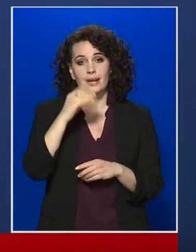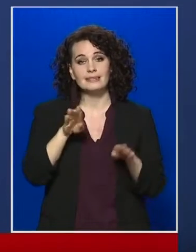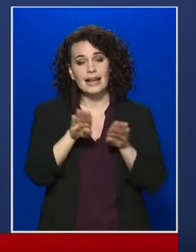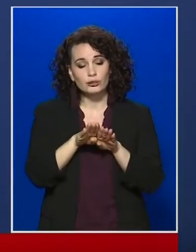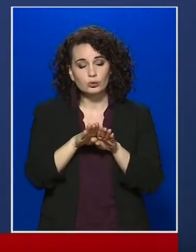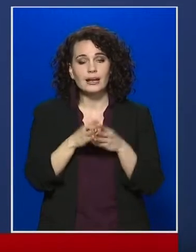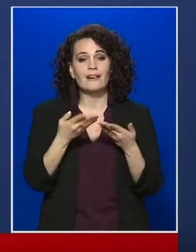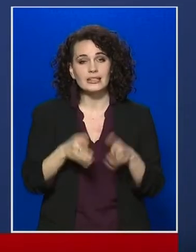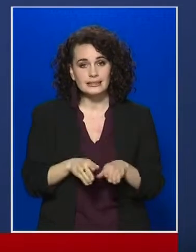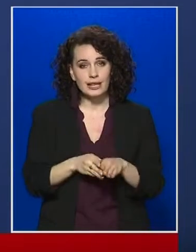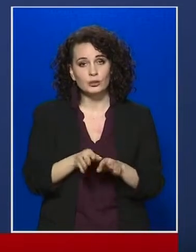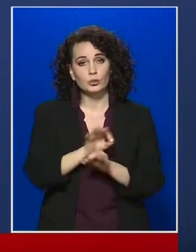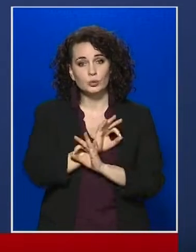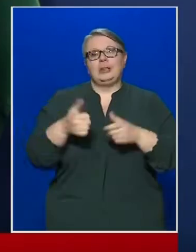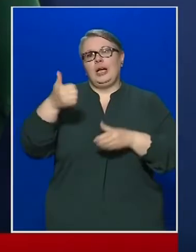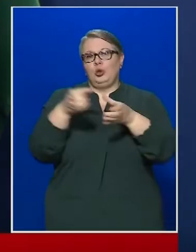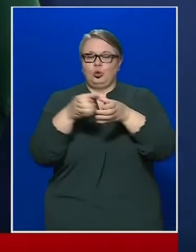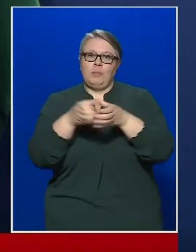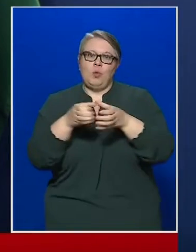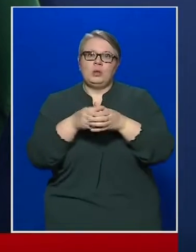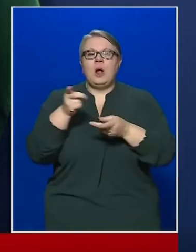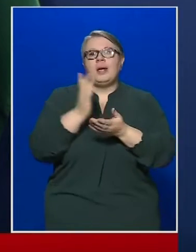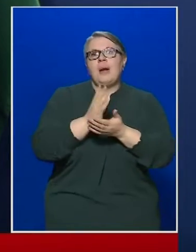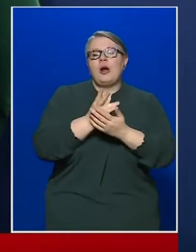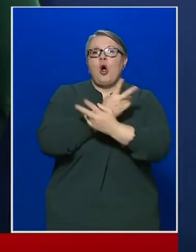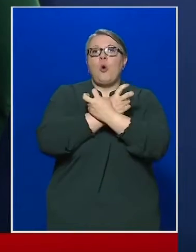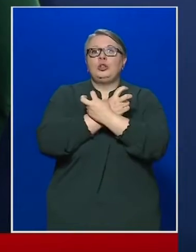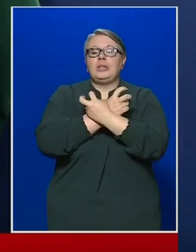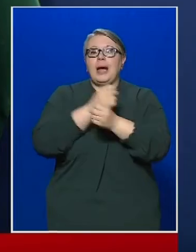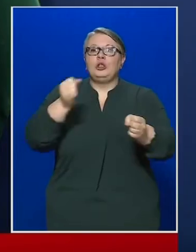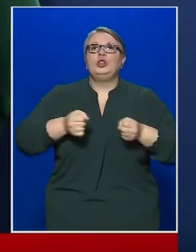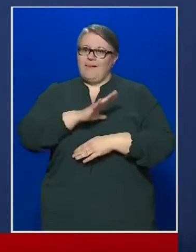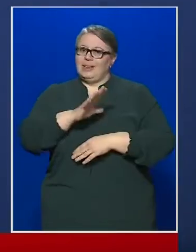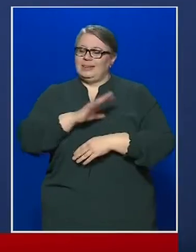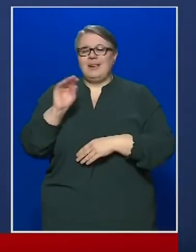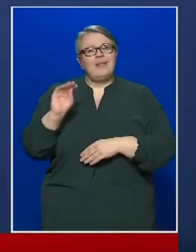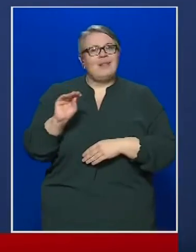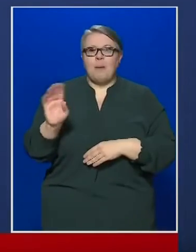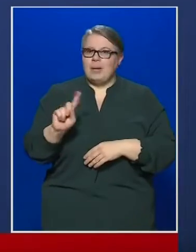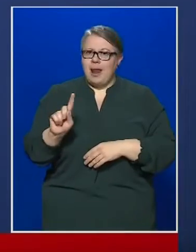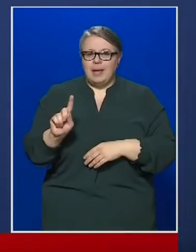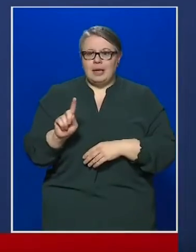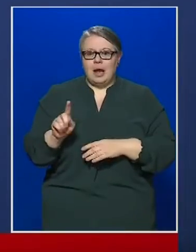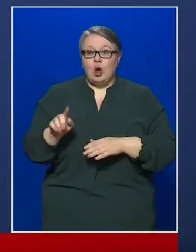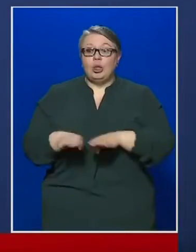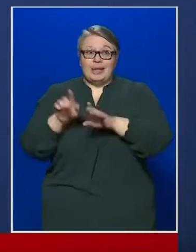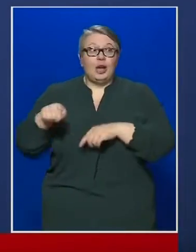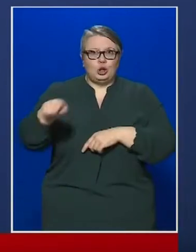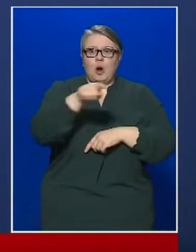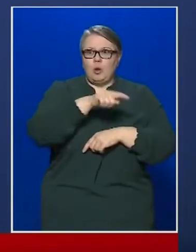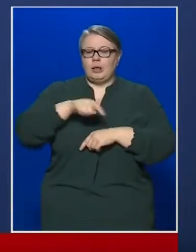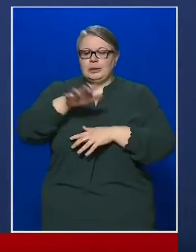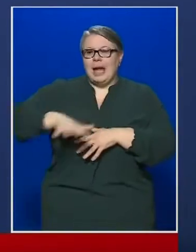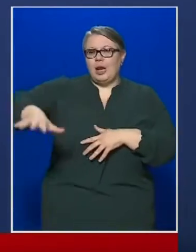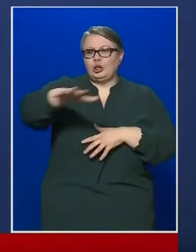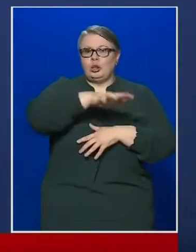5 százalék a lélegeztetőgépen van most. 40-en már meggyógyultak, mondta el a sajtótájékoztatón az országos tiszti főorvos. Müller